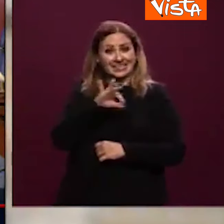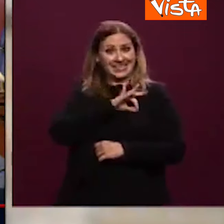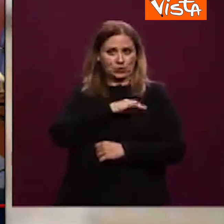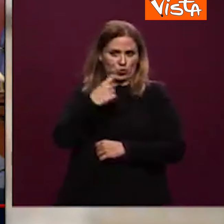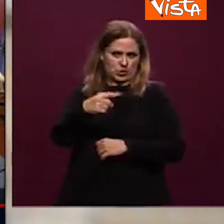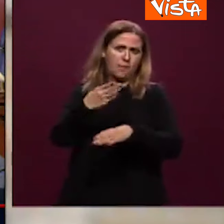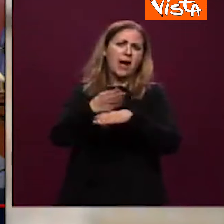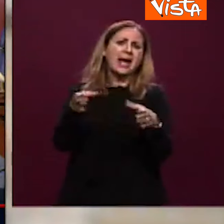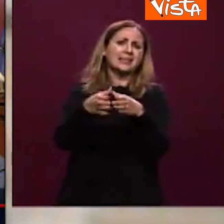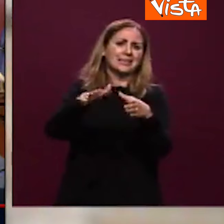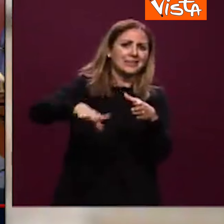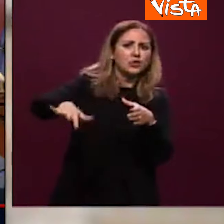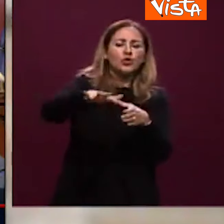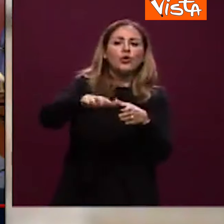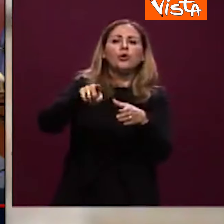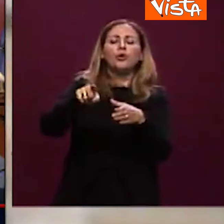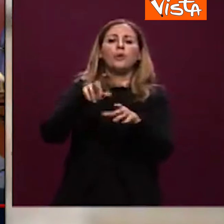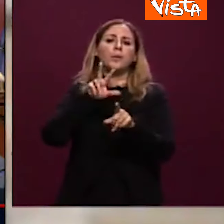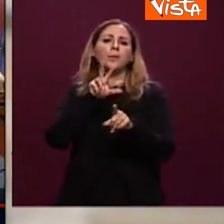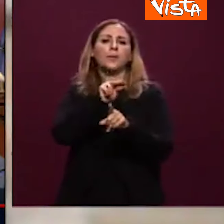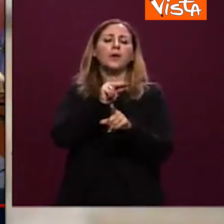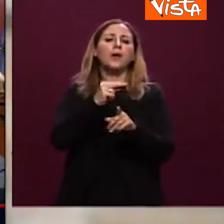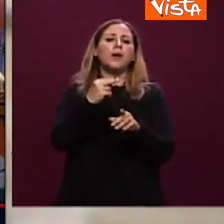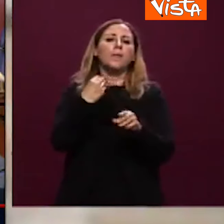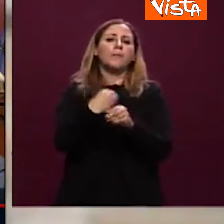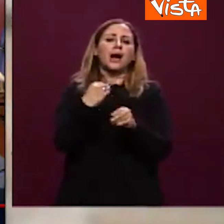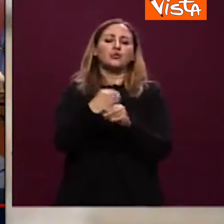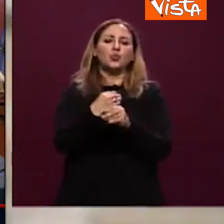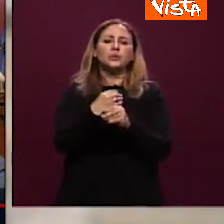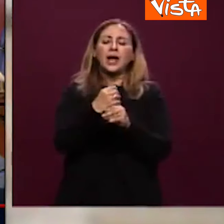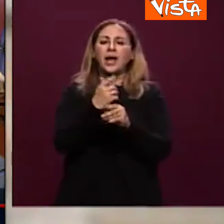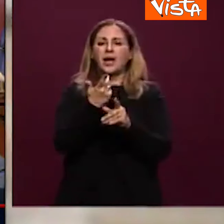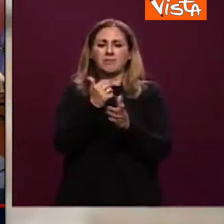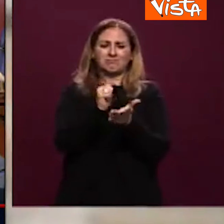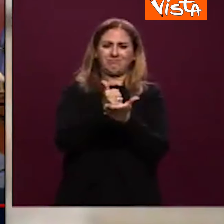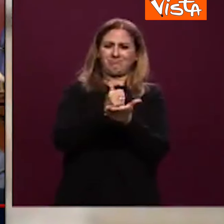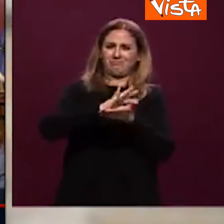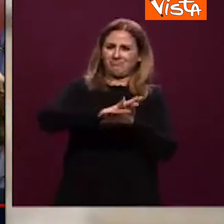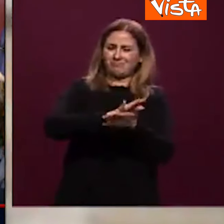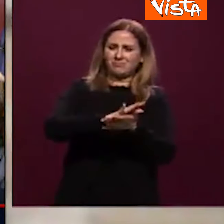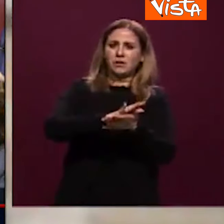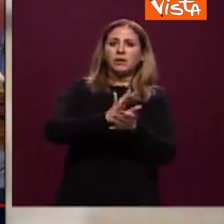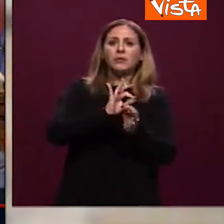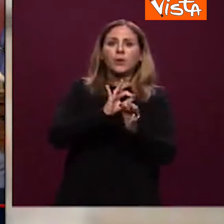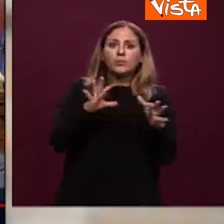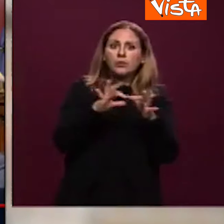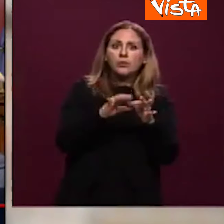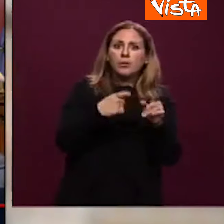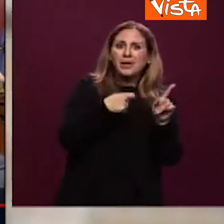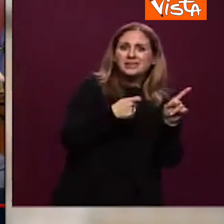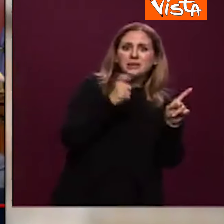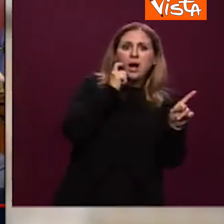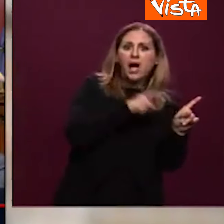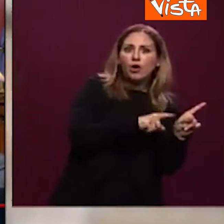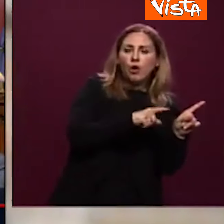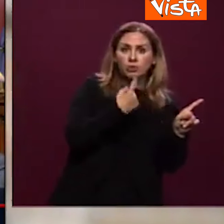battuta omofoba, veramente degradante, sul Presidente Macron. Ma è questa la